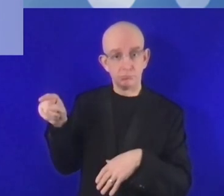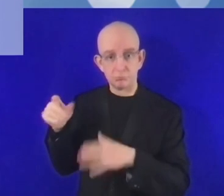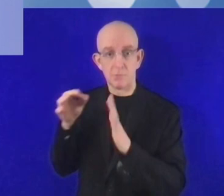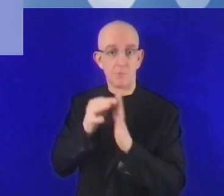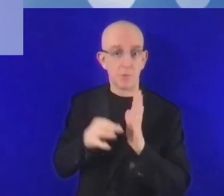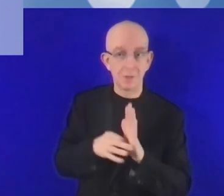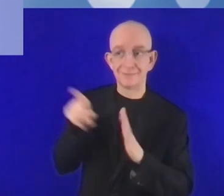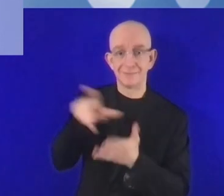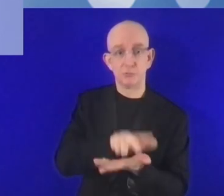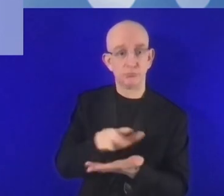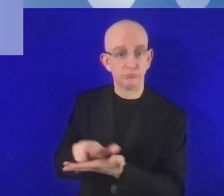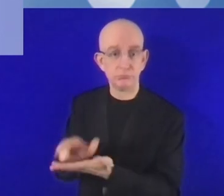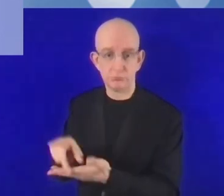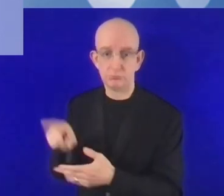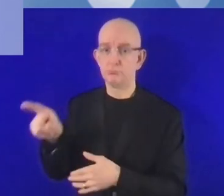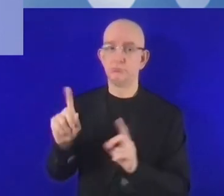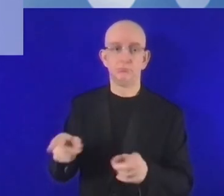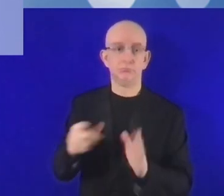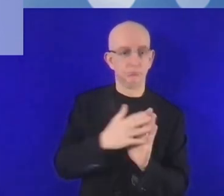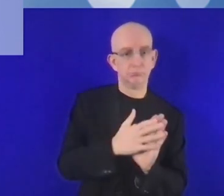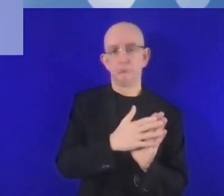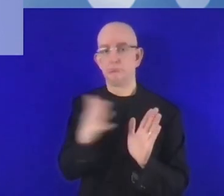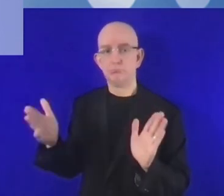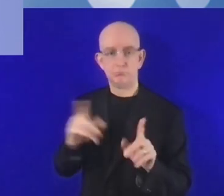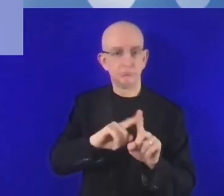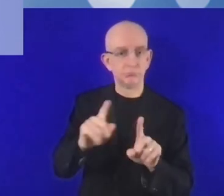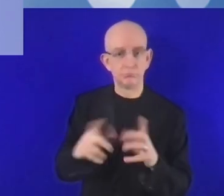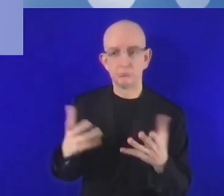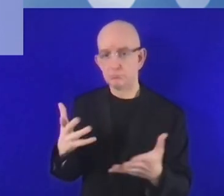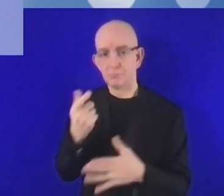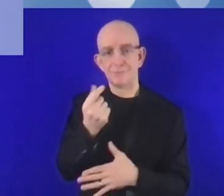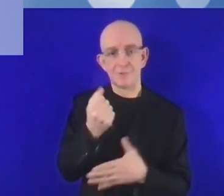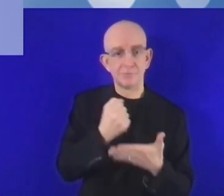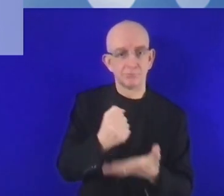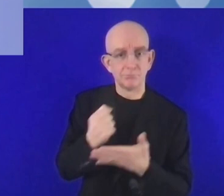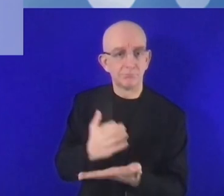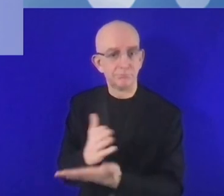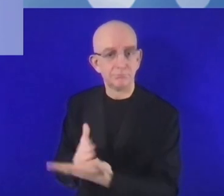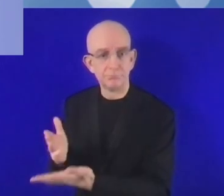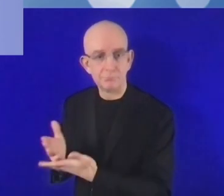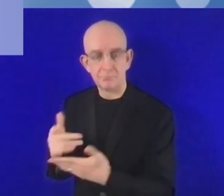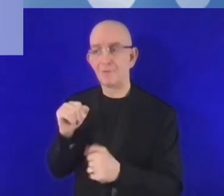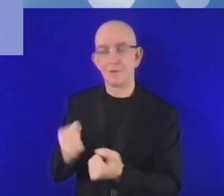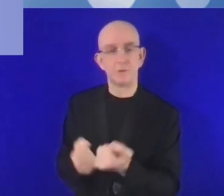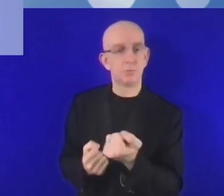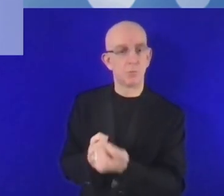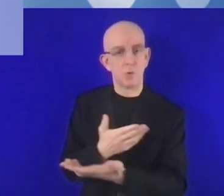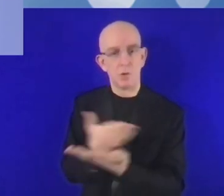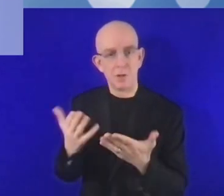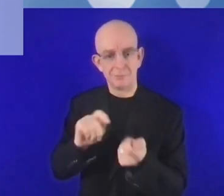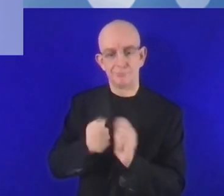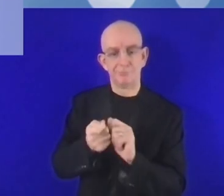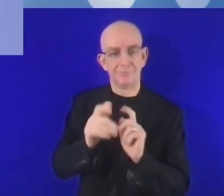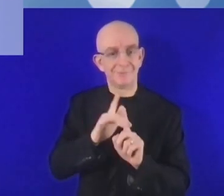الأمة وإشراك صناع القرار في خلق مجموعة واسعة من الأدوات المالية التي من شأنها